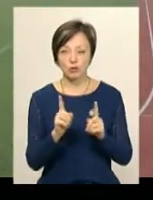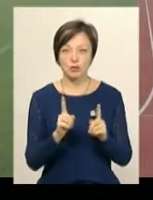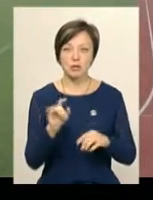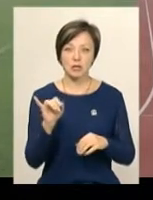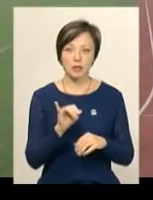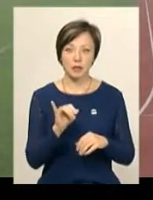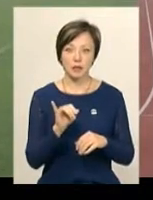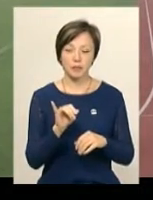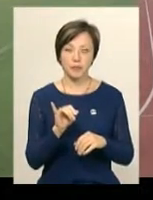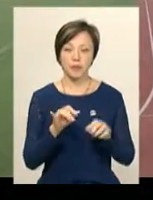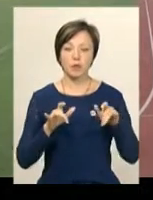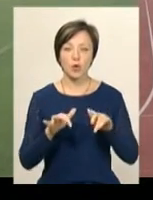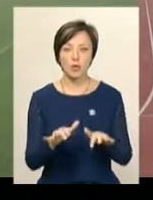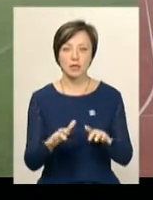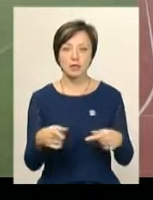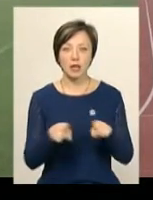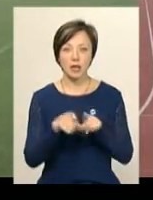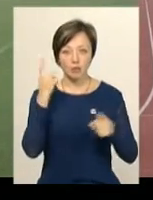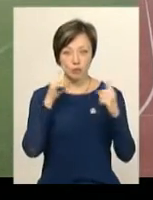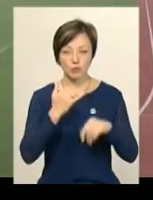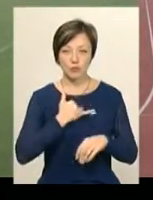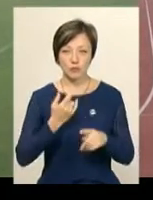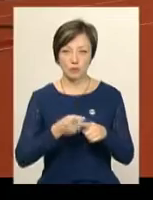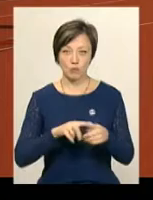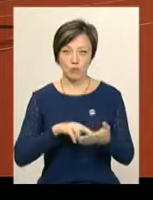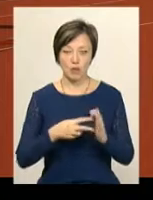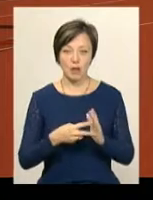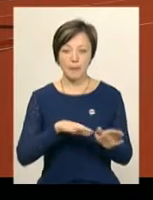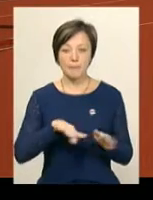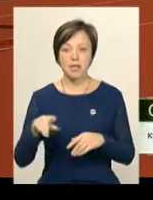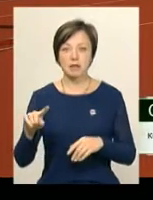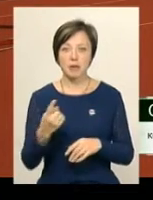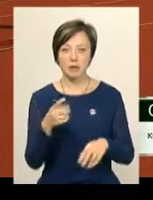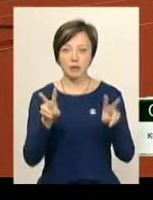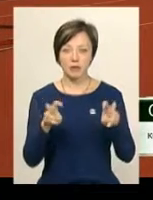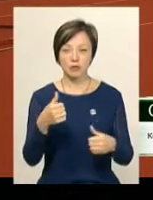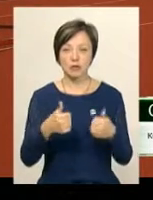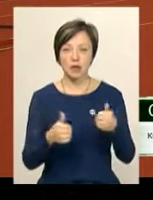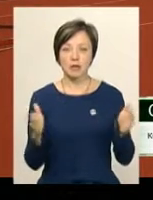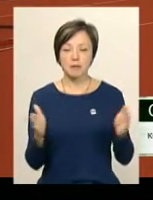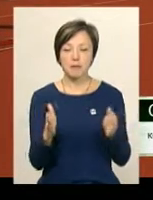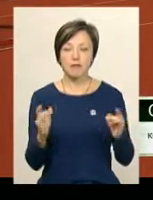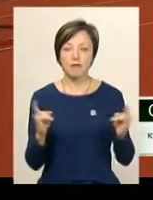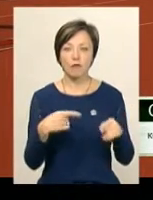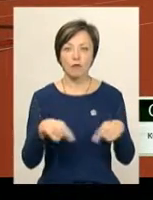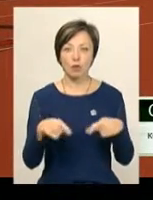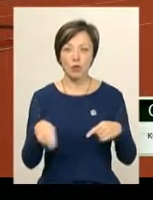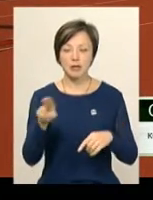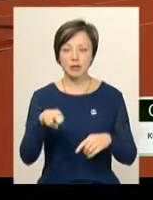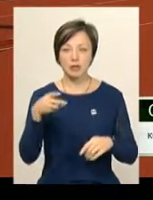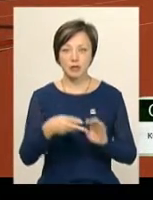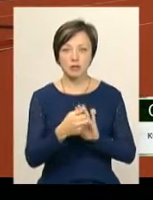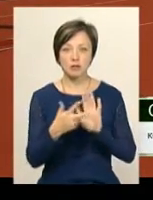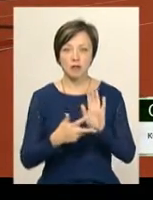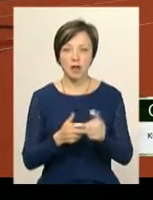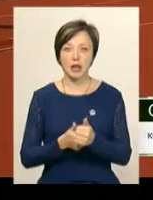І, скажімо так, процес такий творчий в нас в цьому плані. Після першого виду змагань міні-футболу у Динаміаді 2018